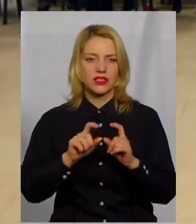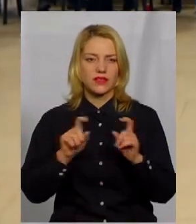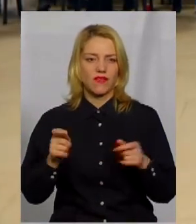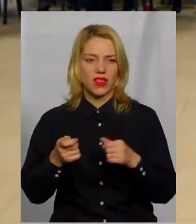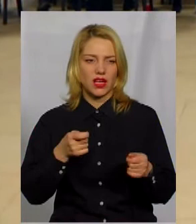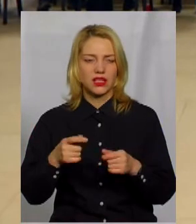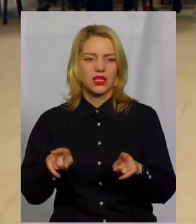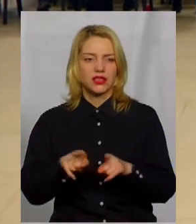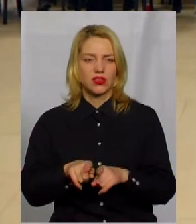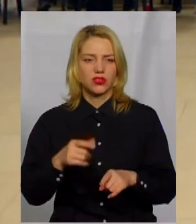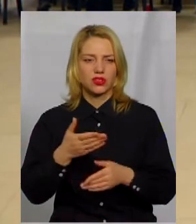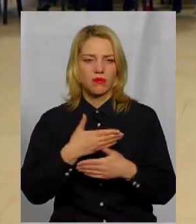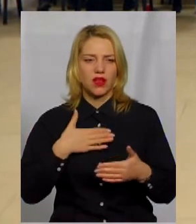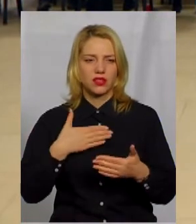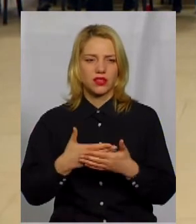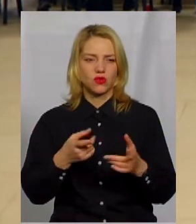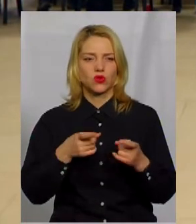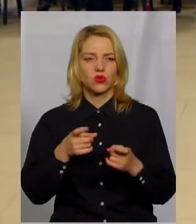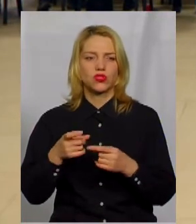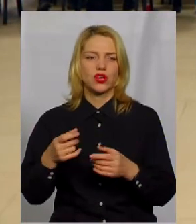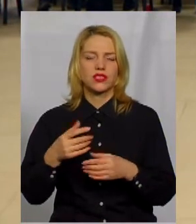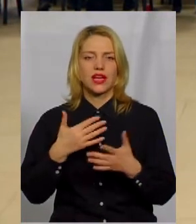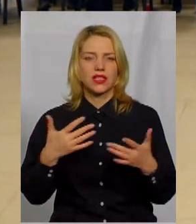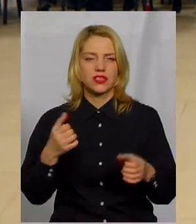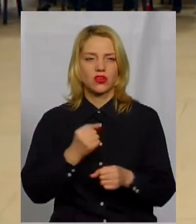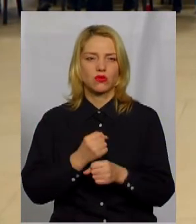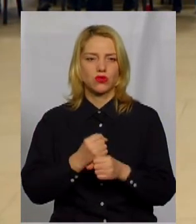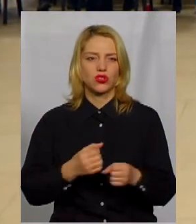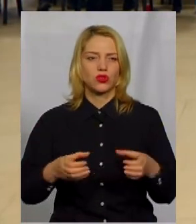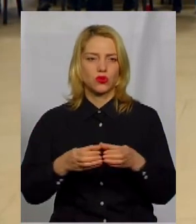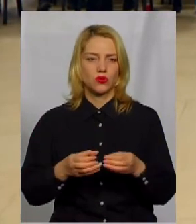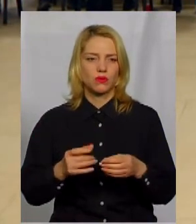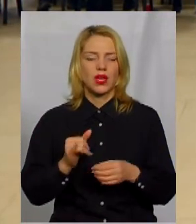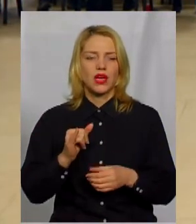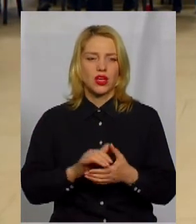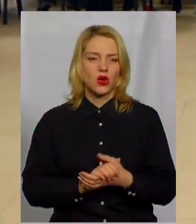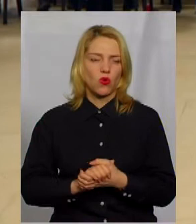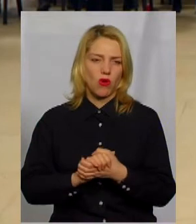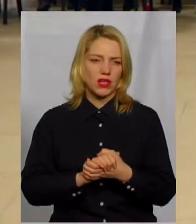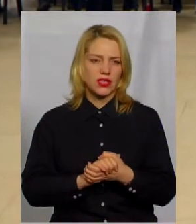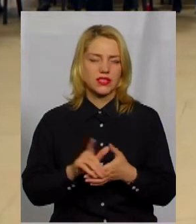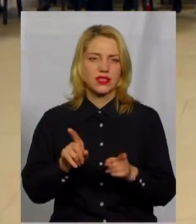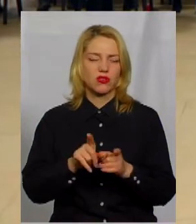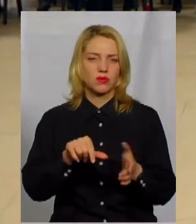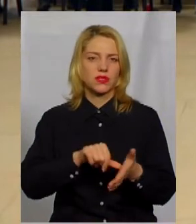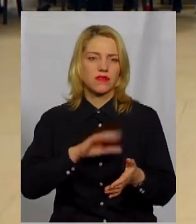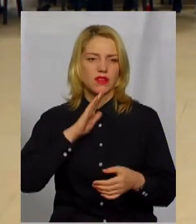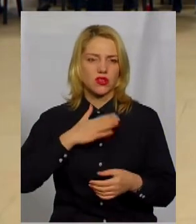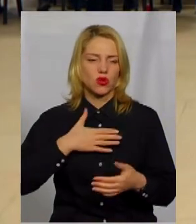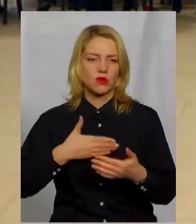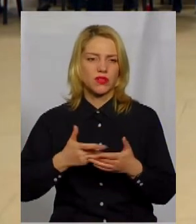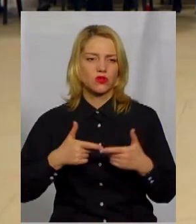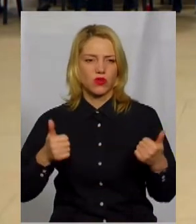ми активно завжди долучаємося до роботи різних робочих груп, коаліцій і так само представляємо нашу громадську